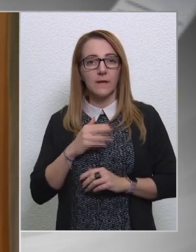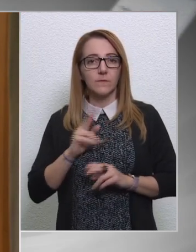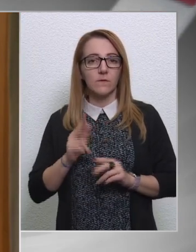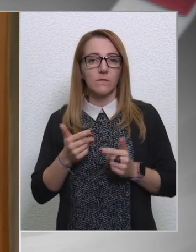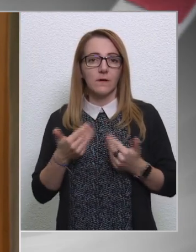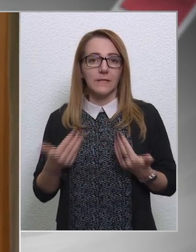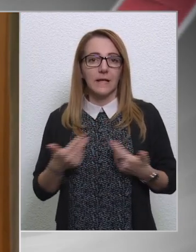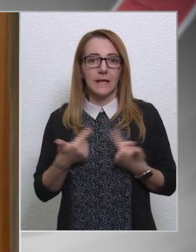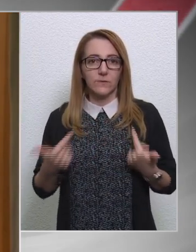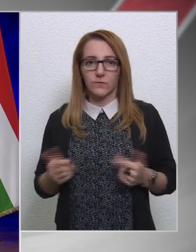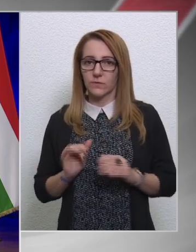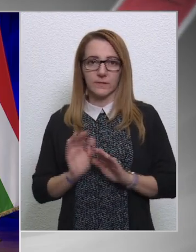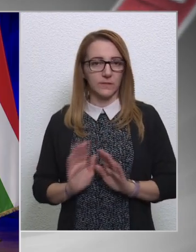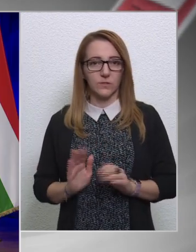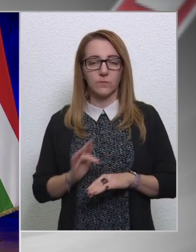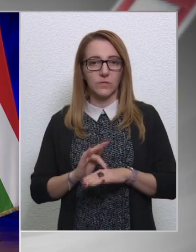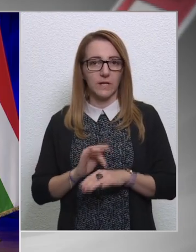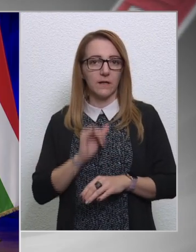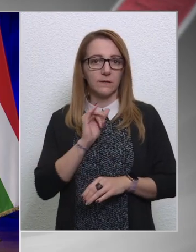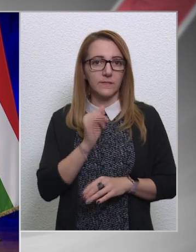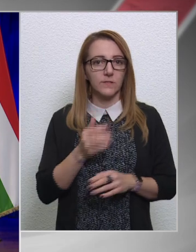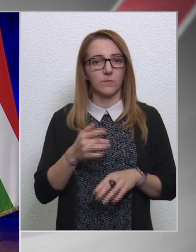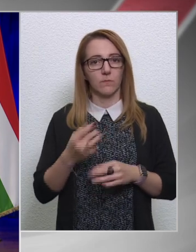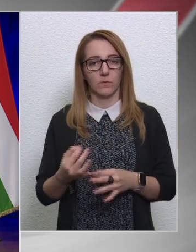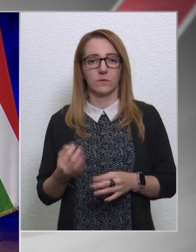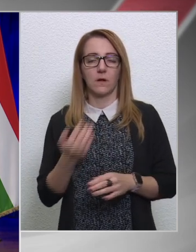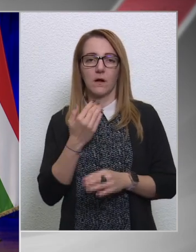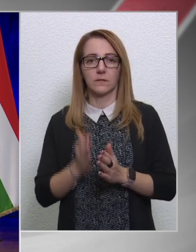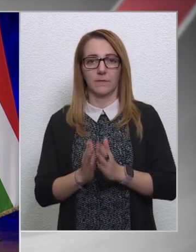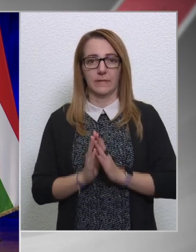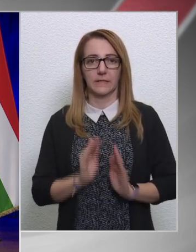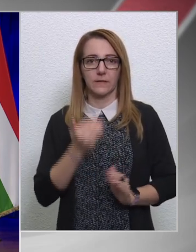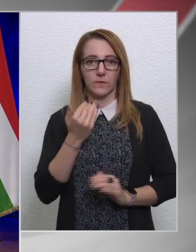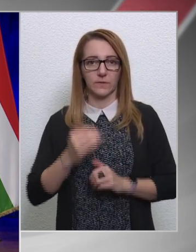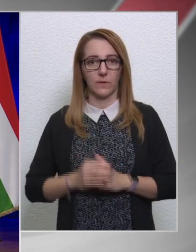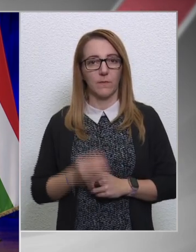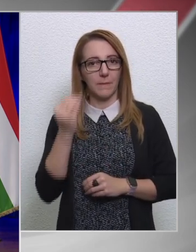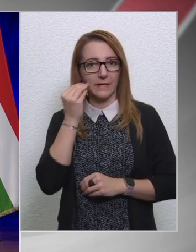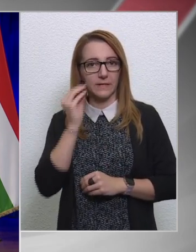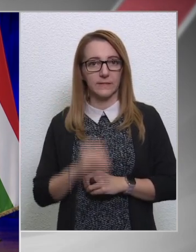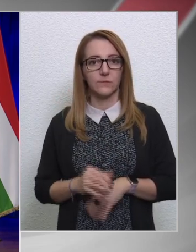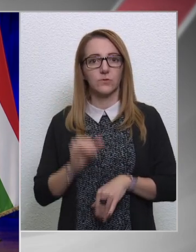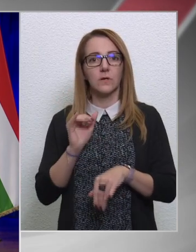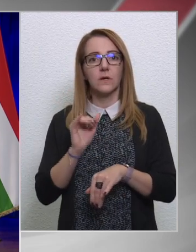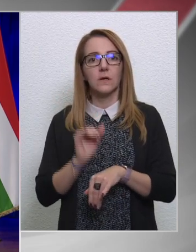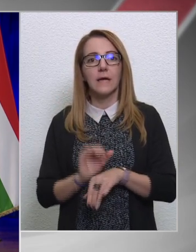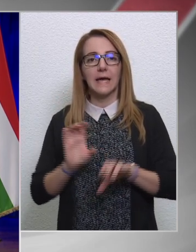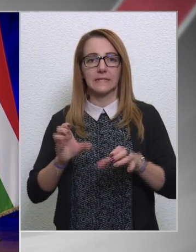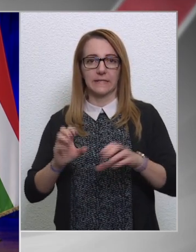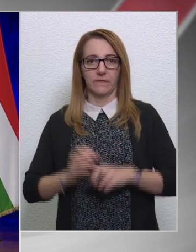lehetőség még... Kocsánat, nincsen. Pontpost akartam kérni, hogy ha lehet, akkor köszönöm szépen a megértést. Heti TV.